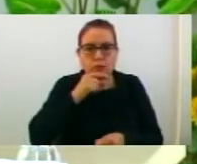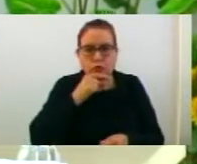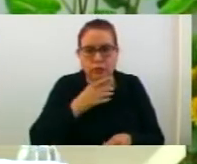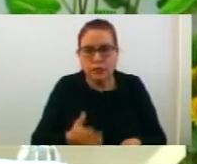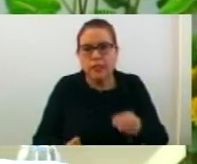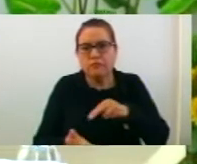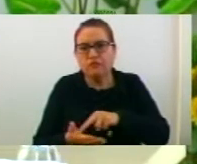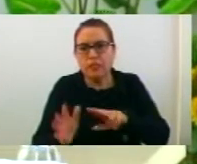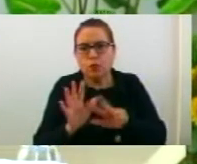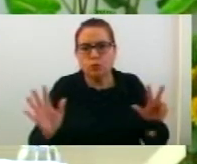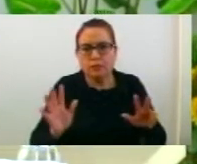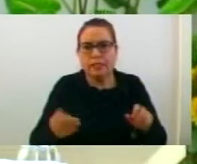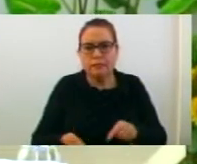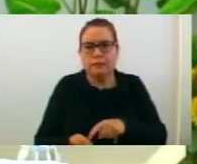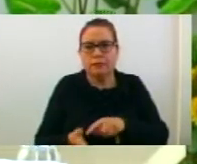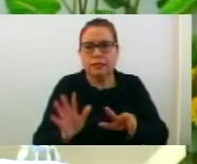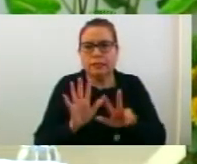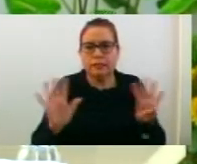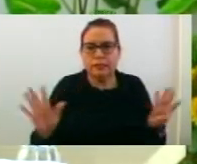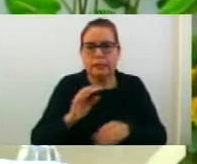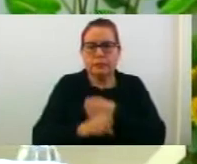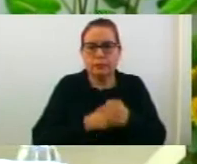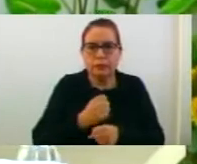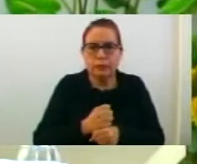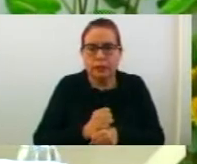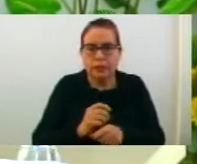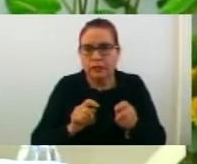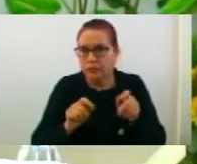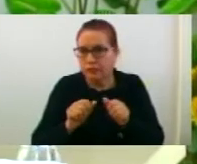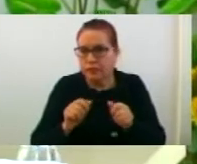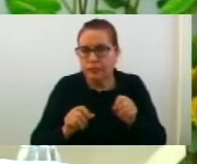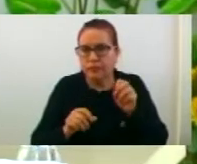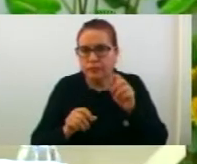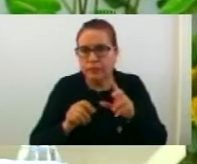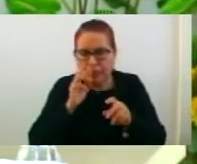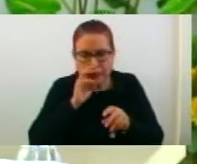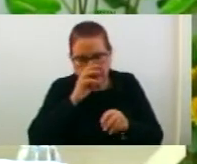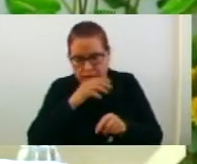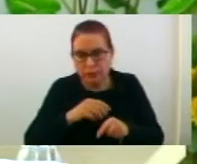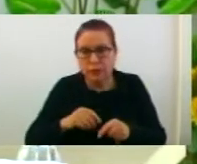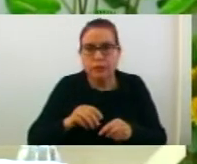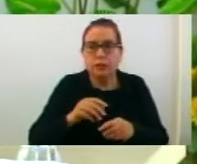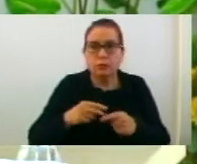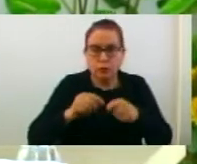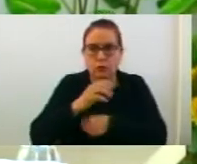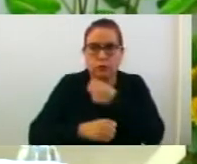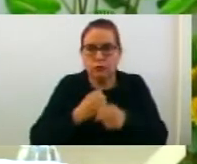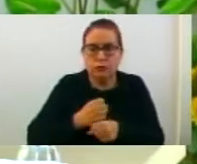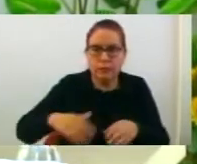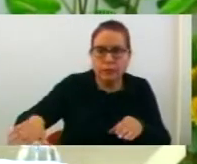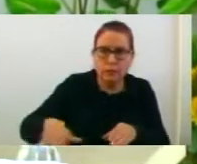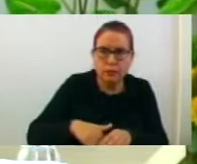учебата 2017-2018 година. 12. Барен на согласност за измени до полуния на годишният план за